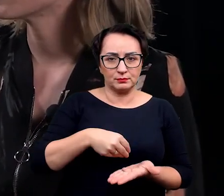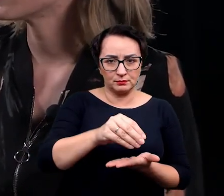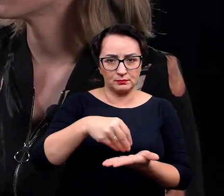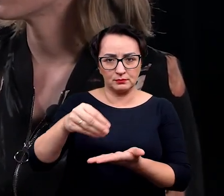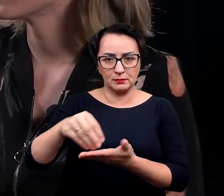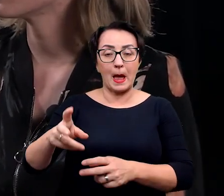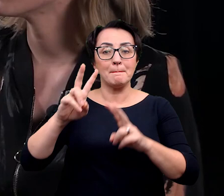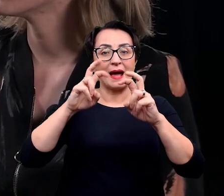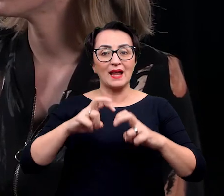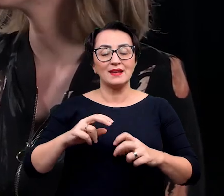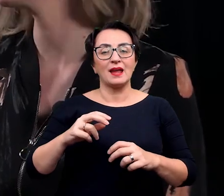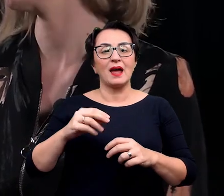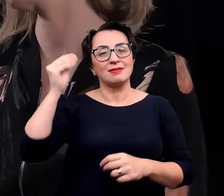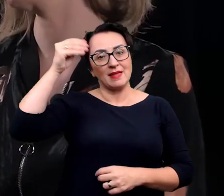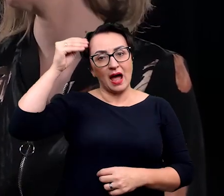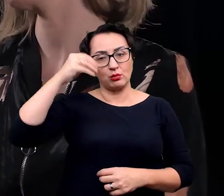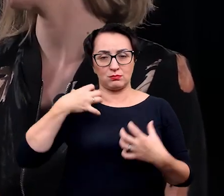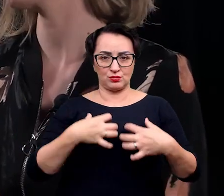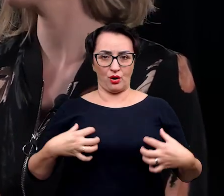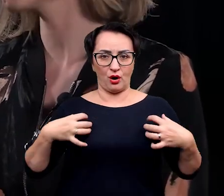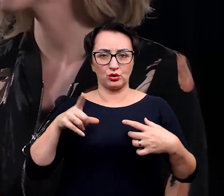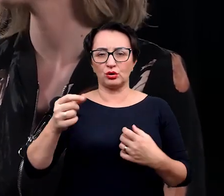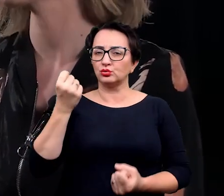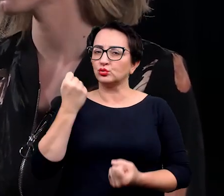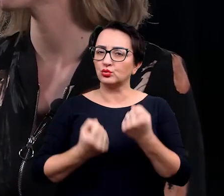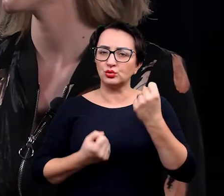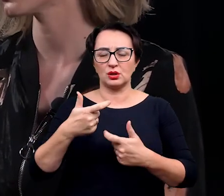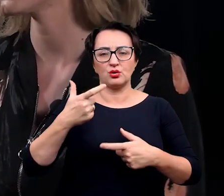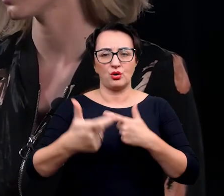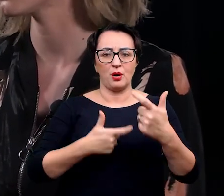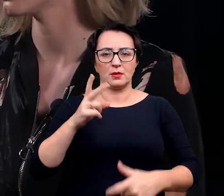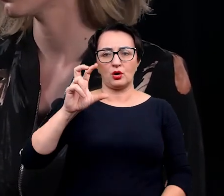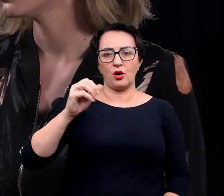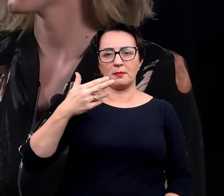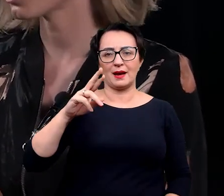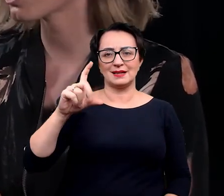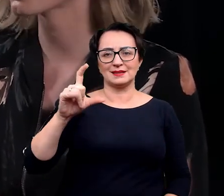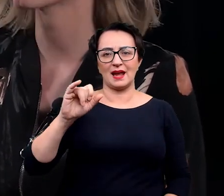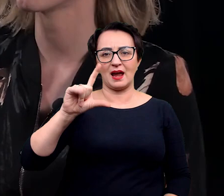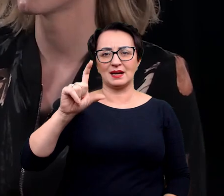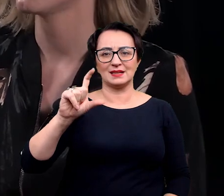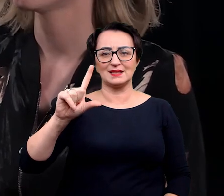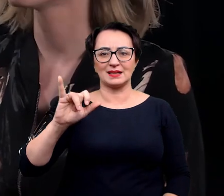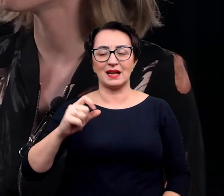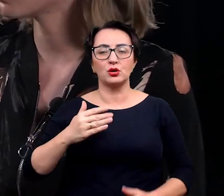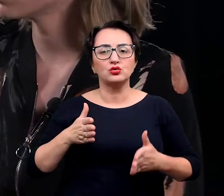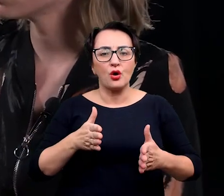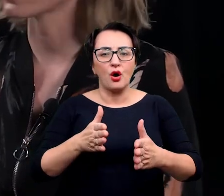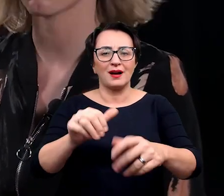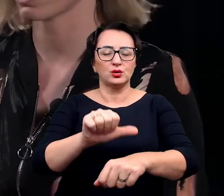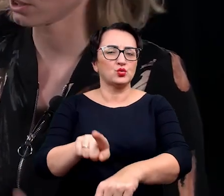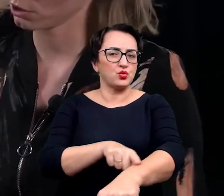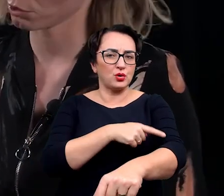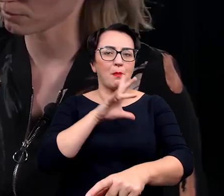dofinansowuje badania nauk biologicznych, które są dużo trudniejsze w komercjalizacji. Ta ścieżka trwa długo,